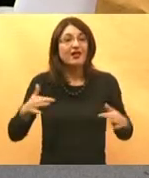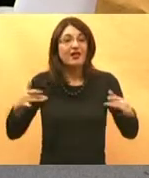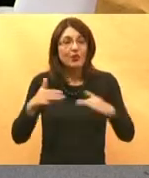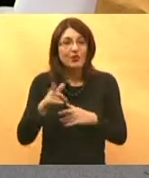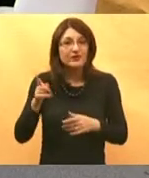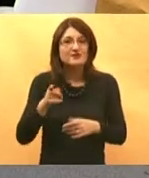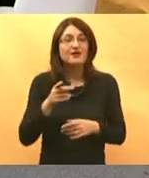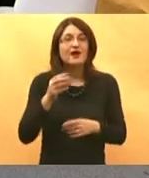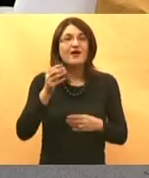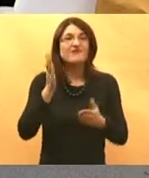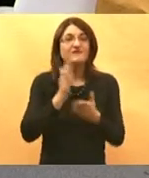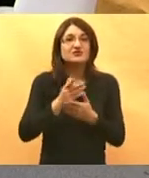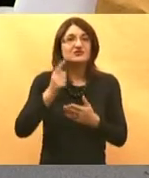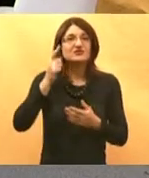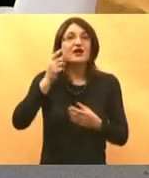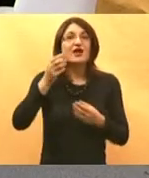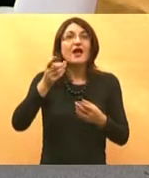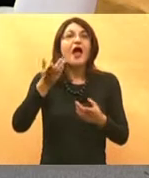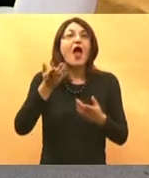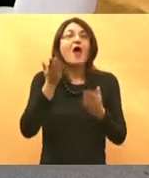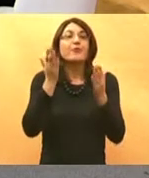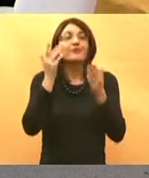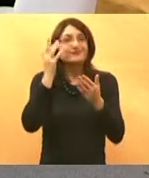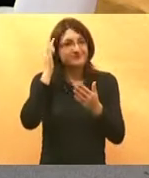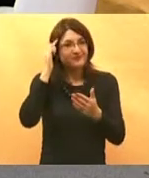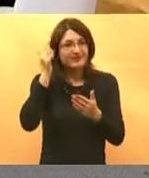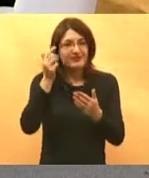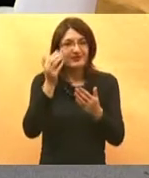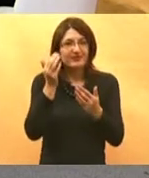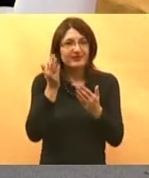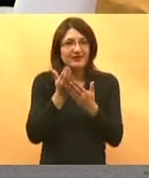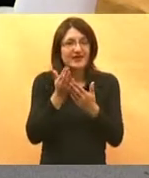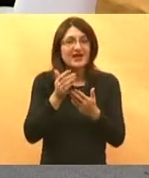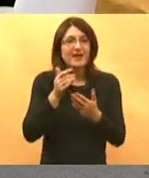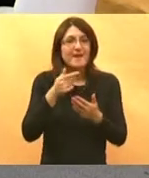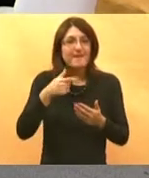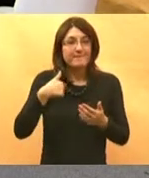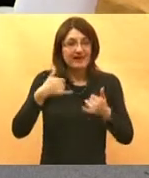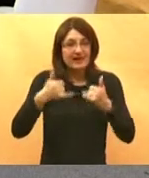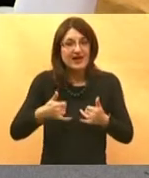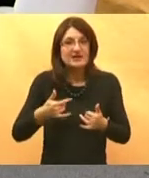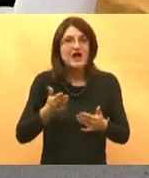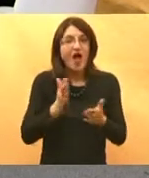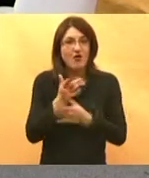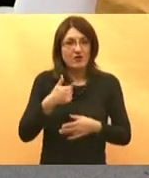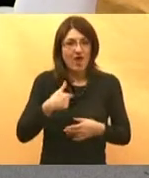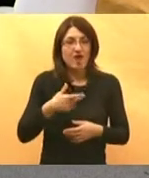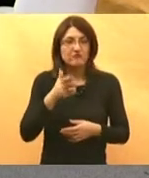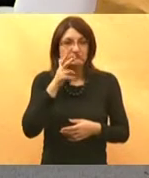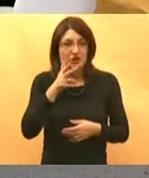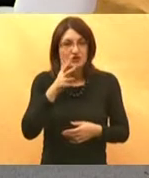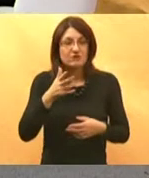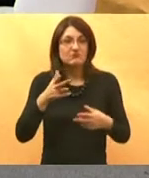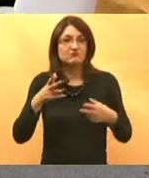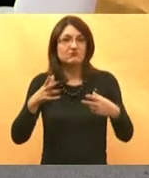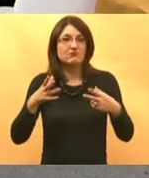ono da im doktor obiteljski bude jako često nekad i predostupan. Činjenica je da mi danas kad hoćemo na bolovanje ili na godišnji